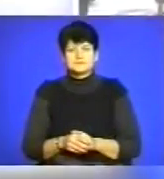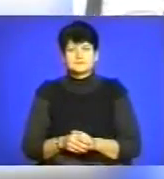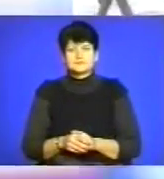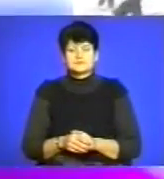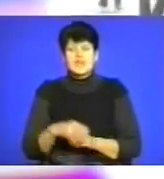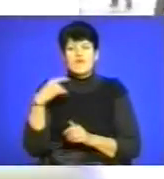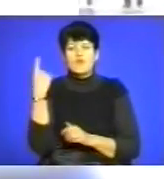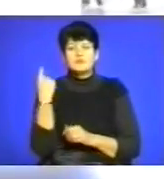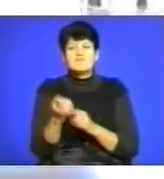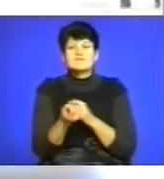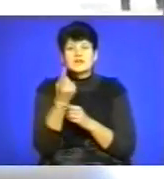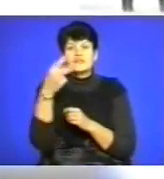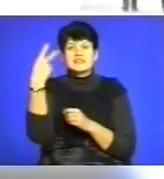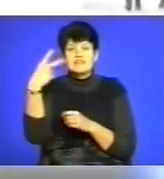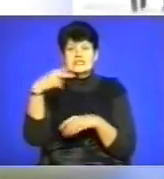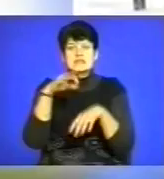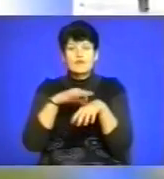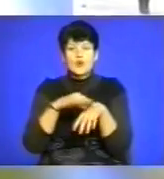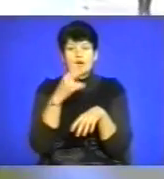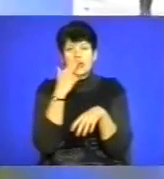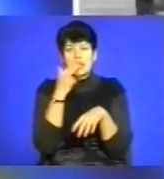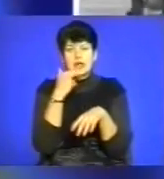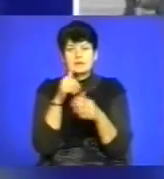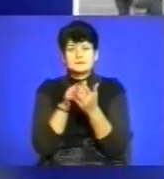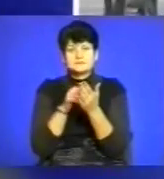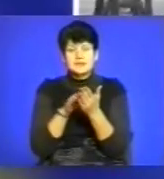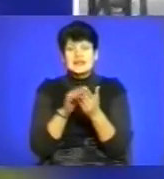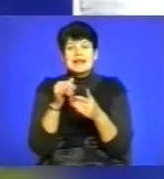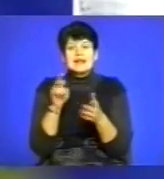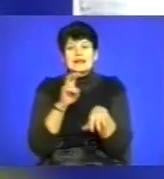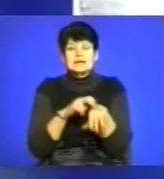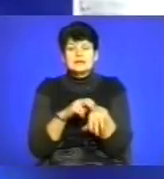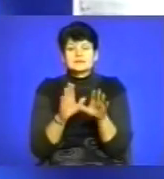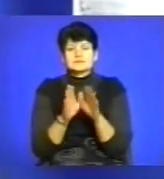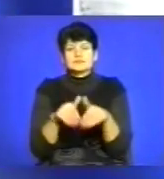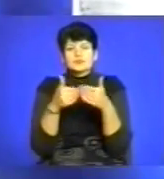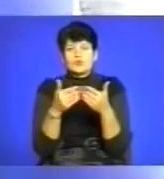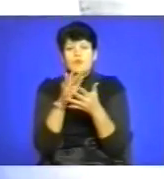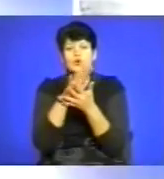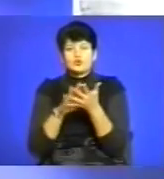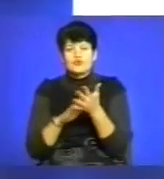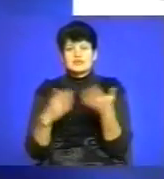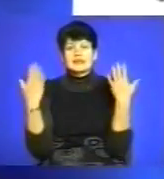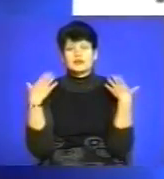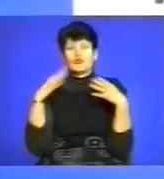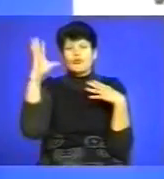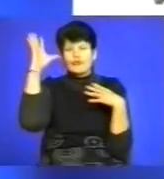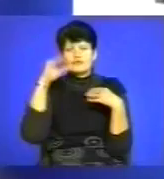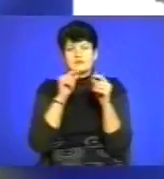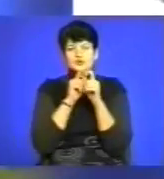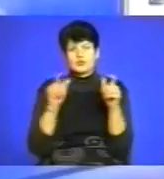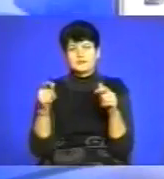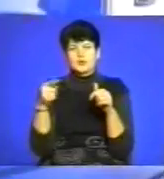В області виявлено 20 хворих на грип H1N1. Лікарі рекомендують продовжити канікули усім освітнім закладам